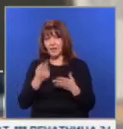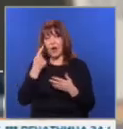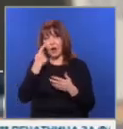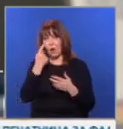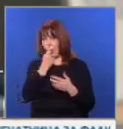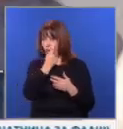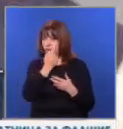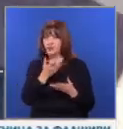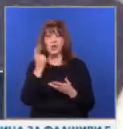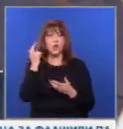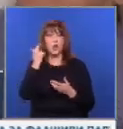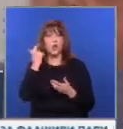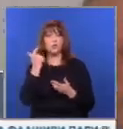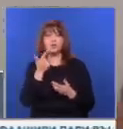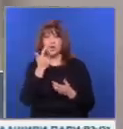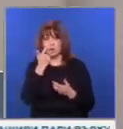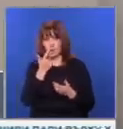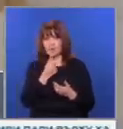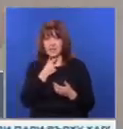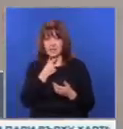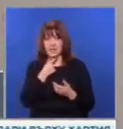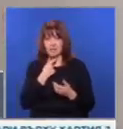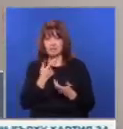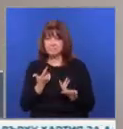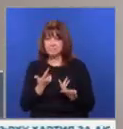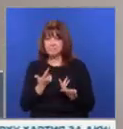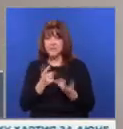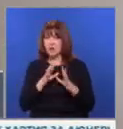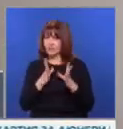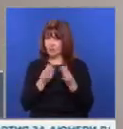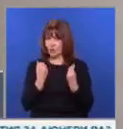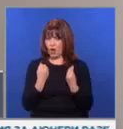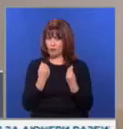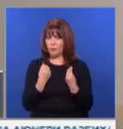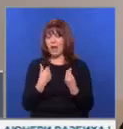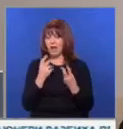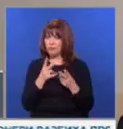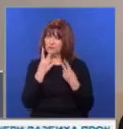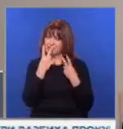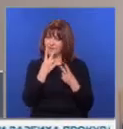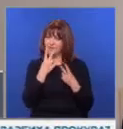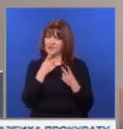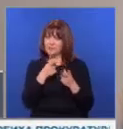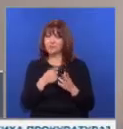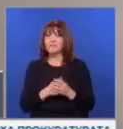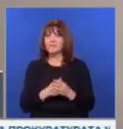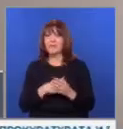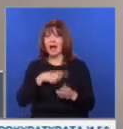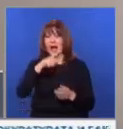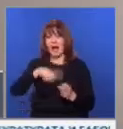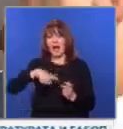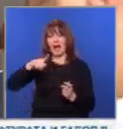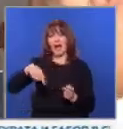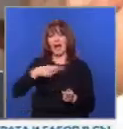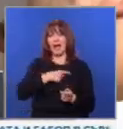очен лекар, унага. Слежда всичко добре, ама да и направим една ехо кардиография, има оплаквания, но кардиограмата е напълно